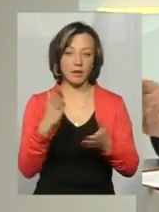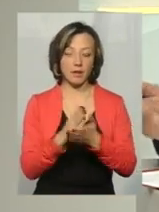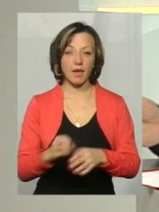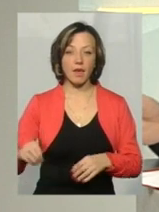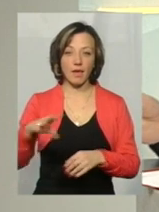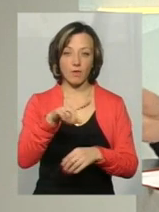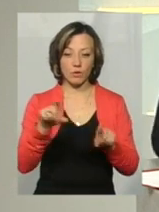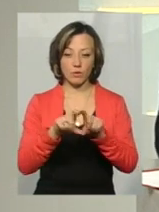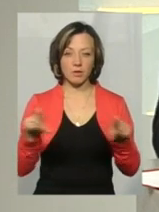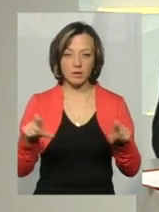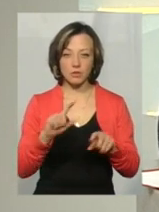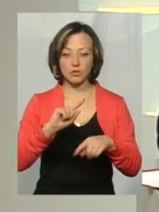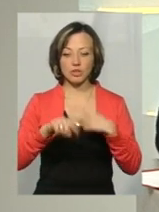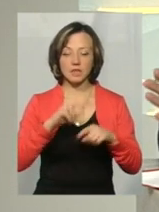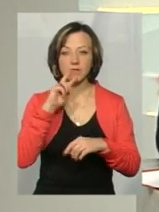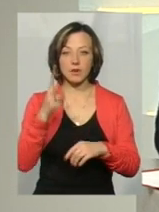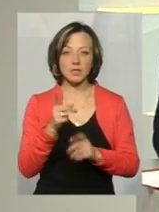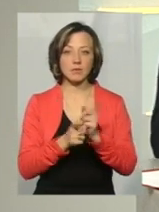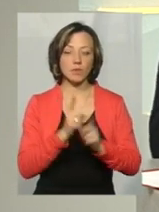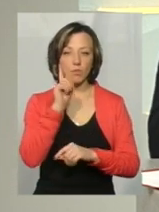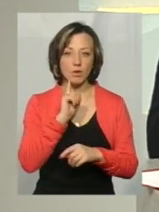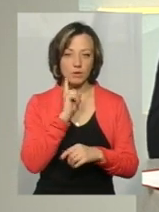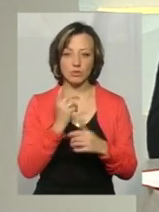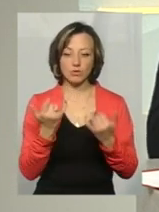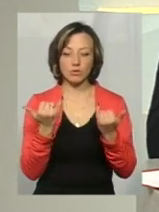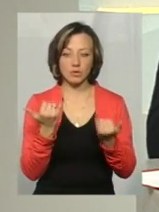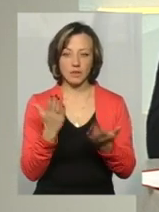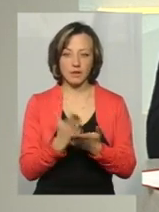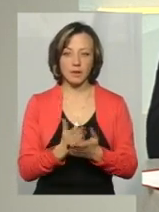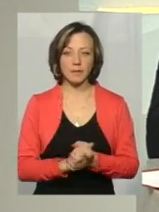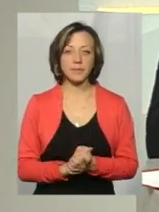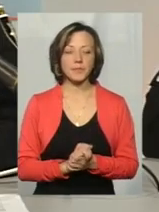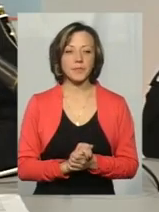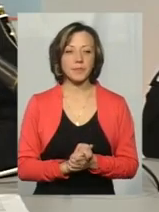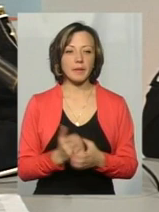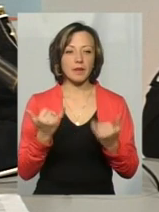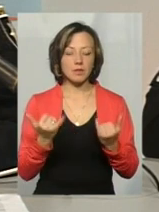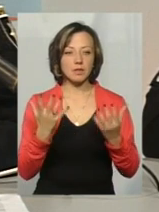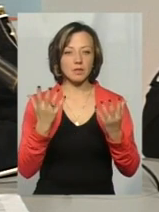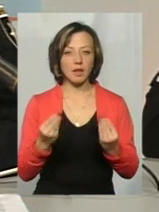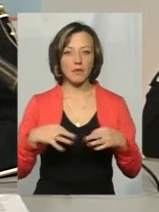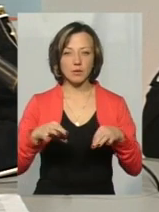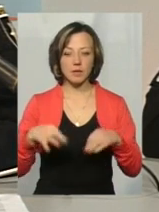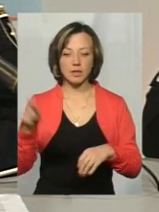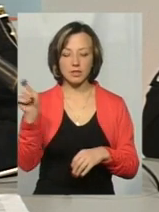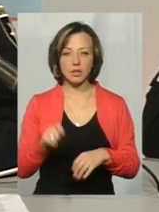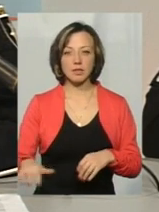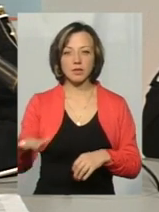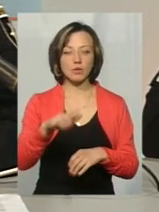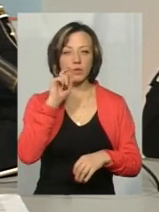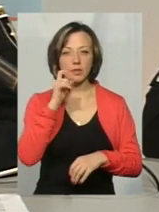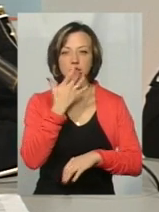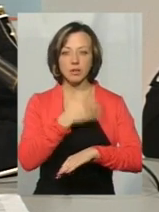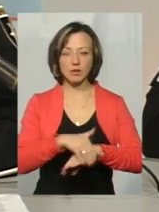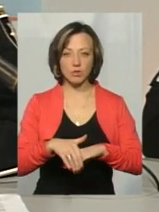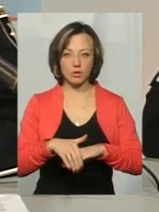-номерах, ну, не знаю, можливо, через два роки і щось зміниться, але поки що те, що є. Ну, на сьогоднішній день всі автомобілі, які заїжджають на територію України за кордоном,